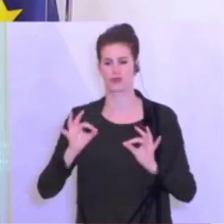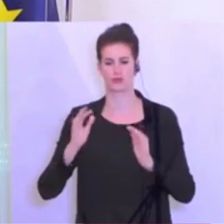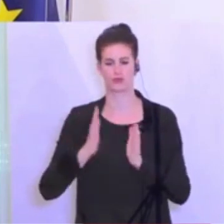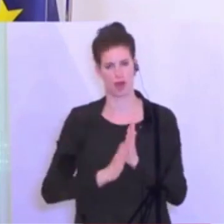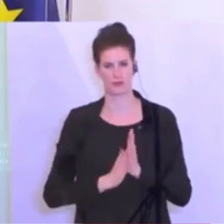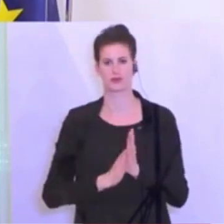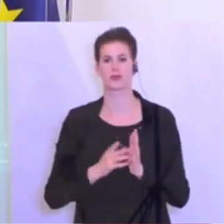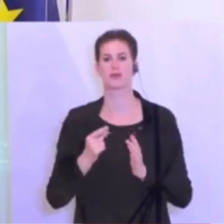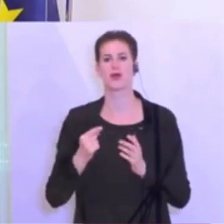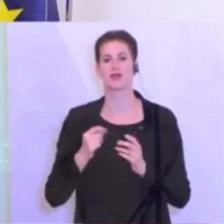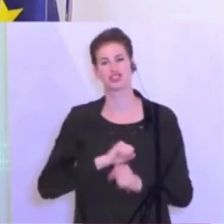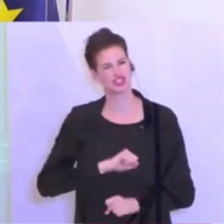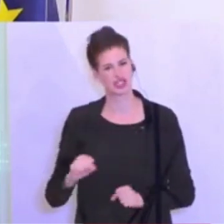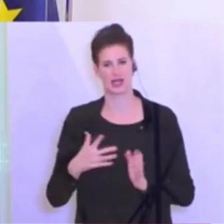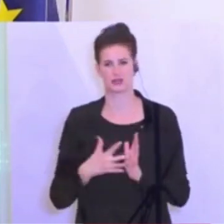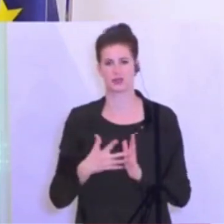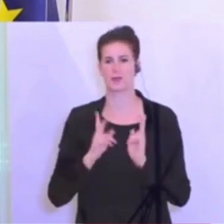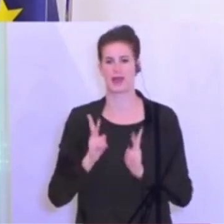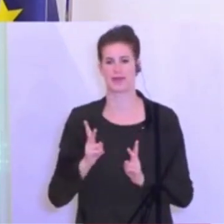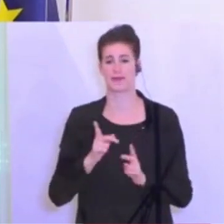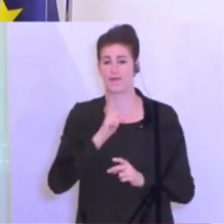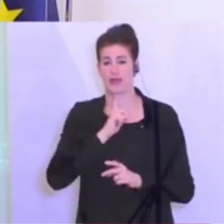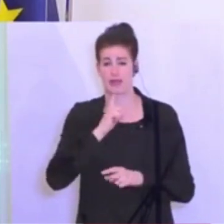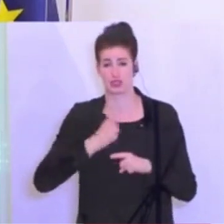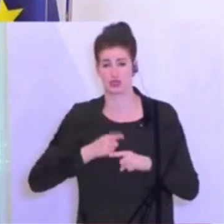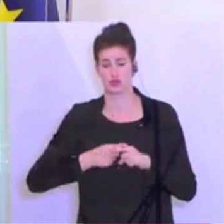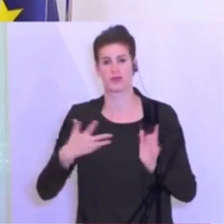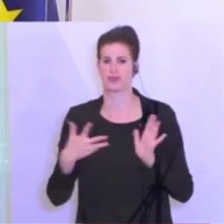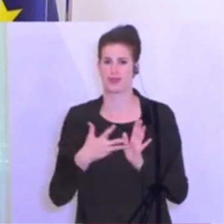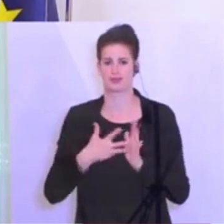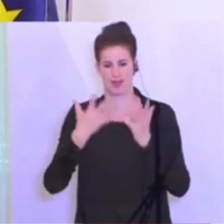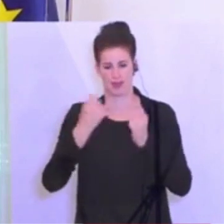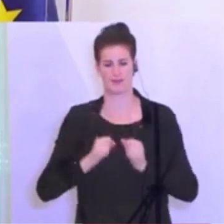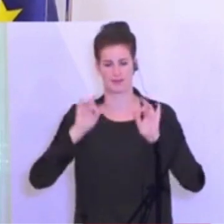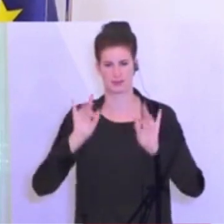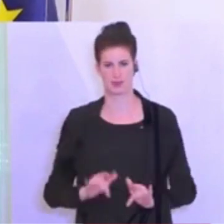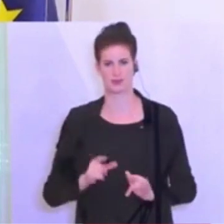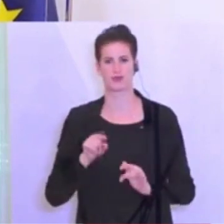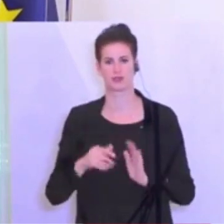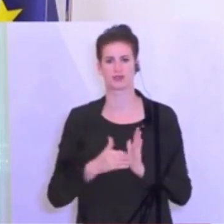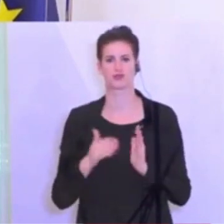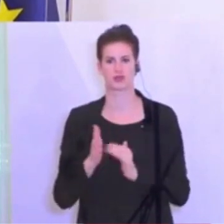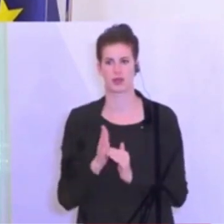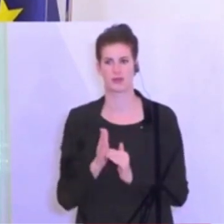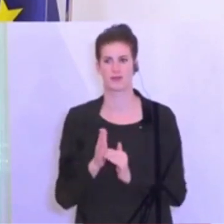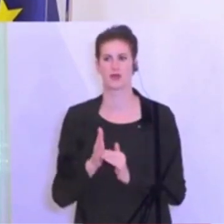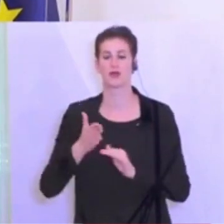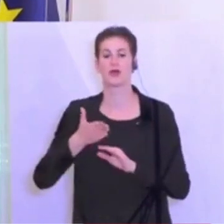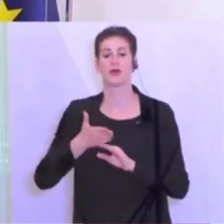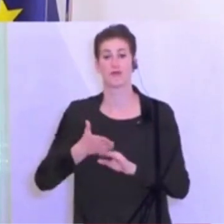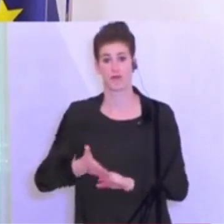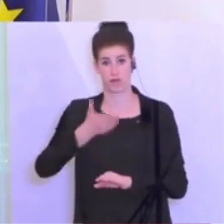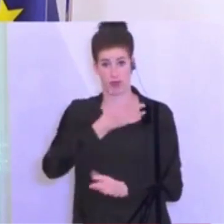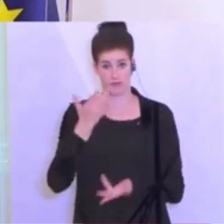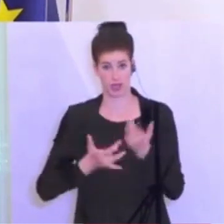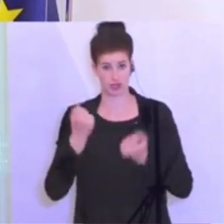Stunden eine Testung erhalten kann, also ein System, das einem sozusagen das vorher schwierig